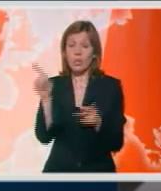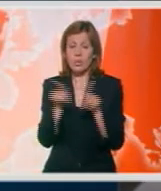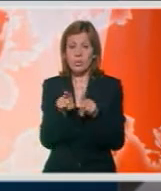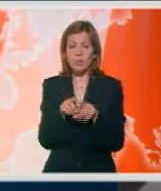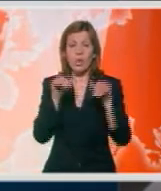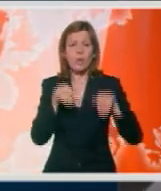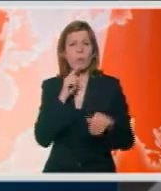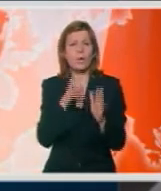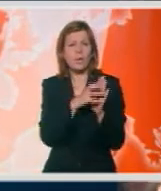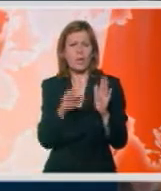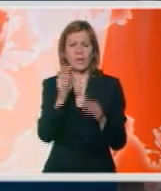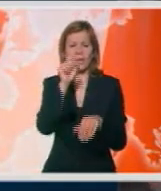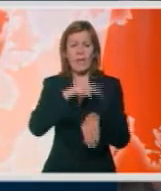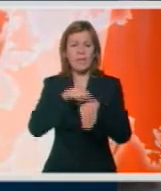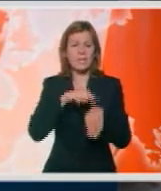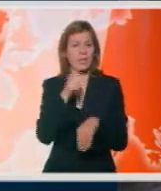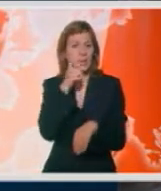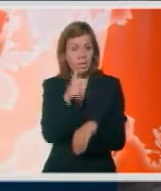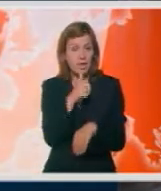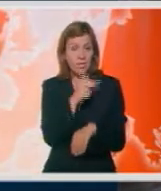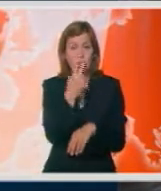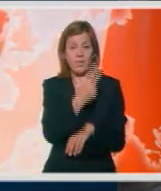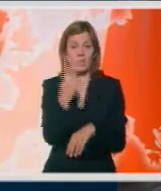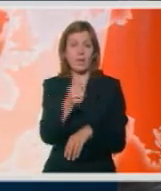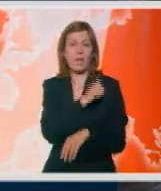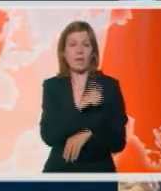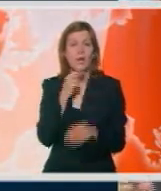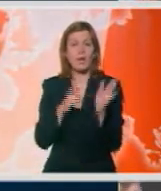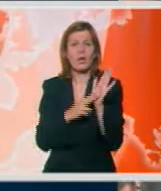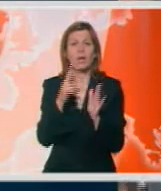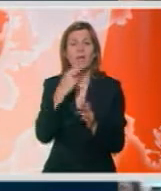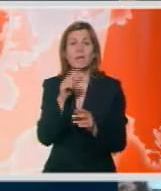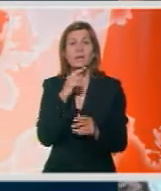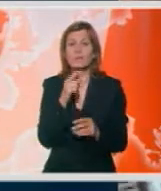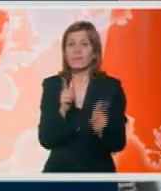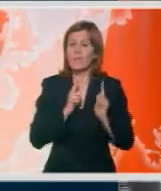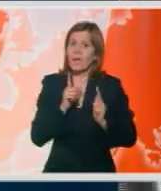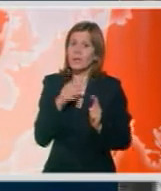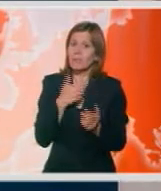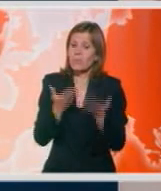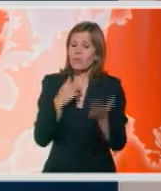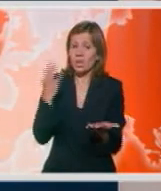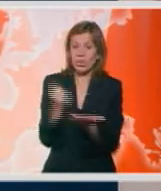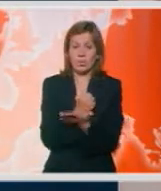U igri koja može da traje i 12 sati dnevno, 22-godišnji je Nikoli Vares se nada da također ima šansu.